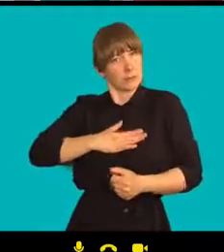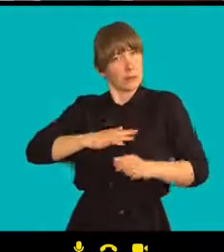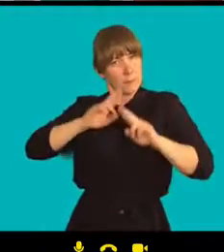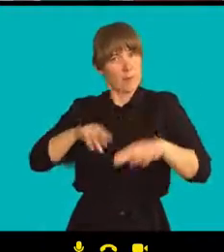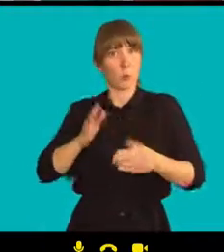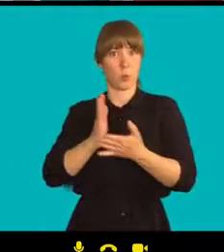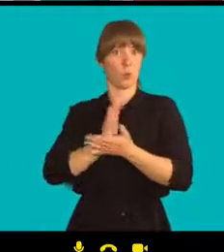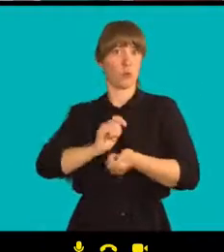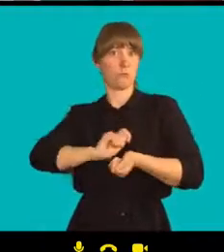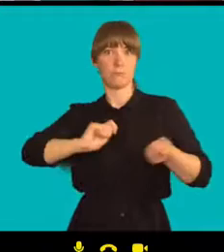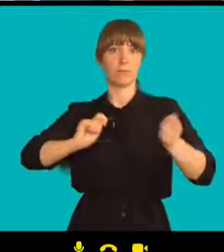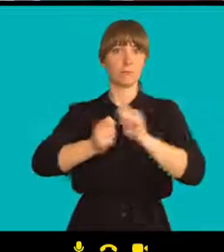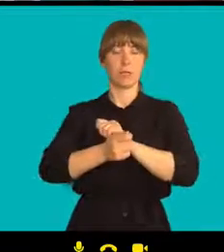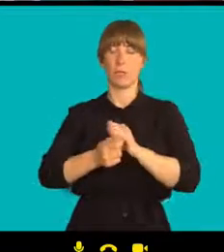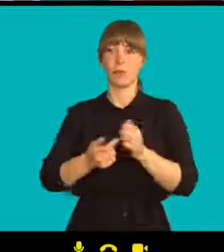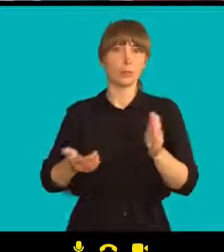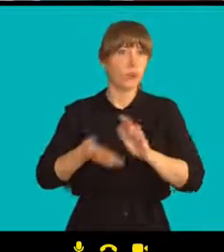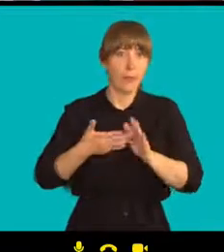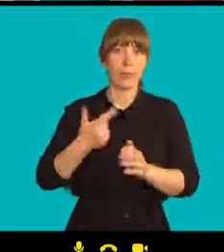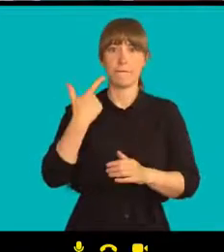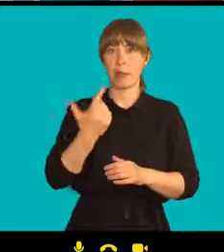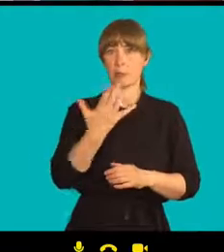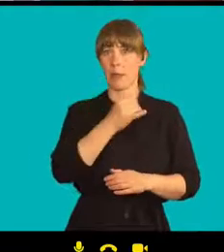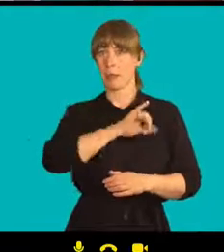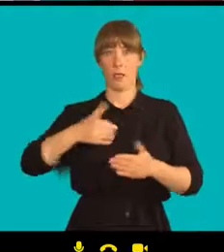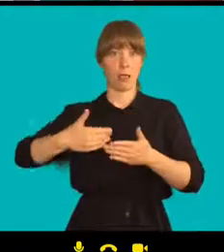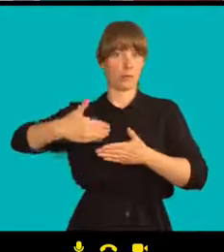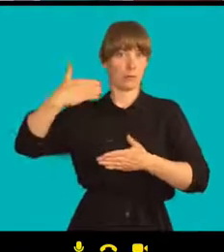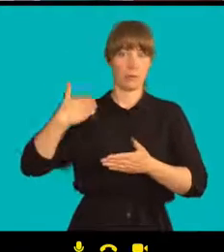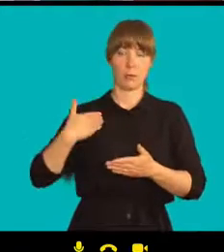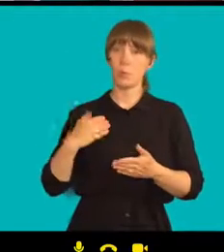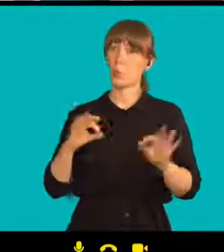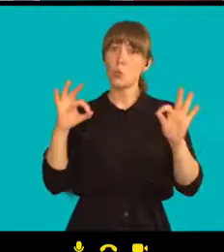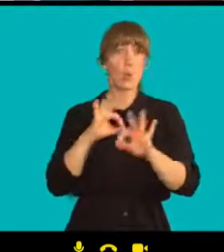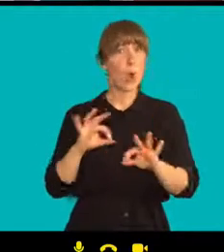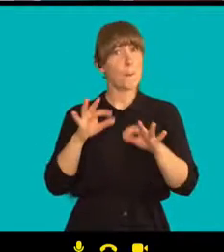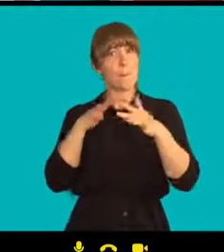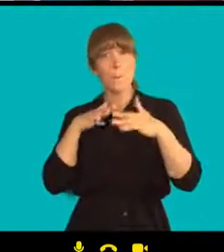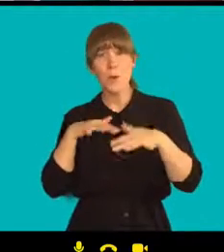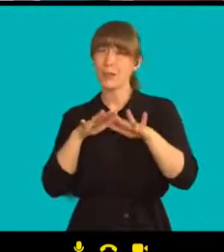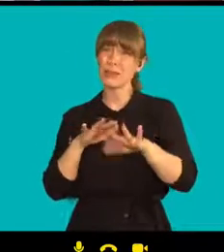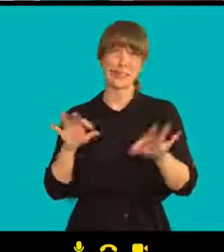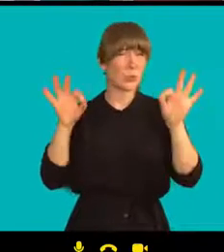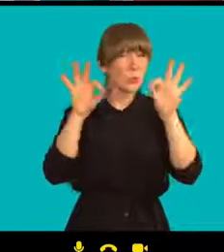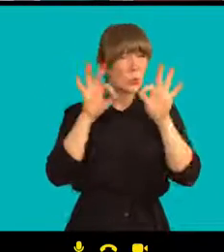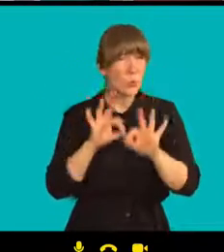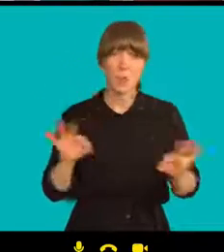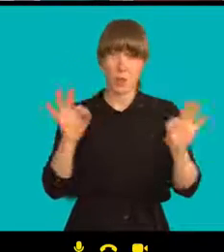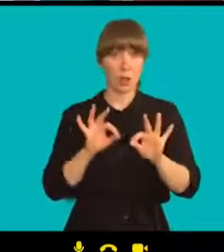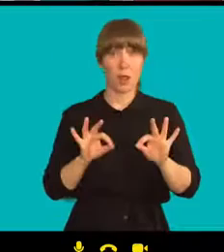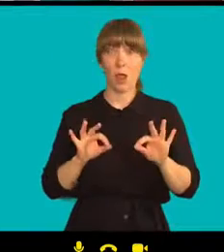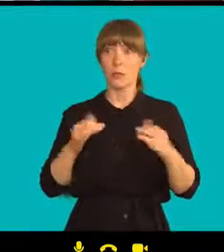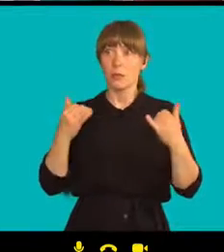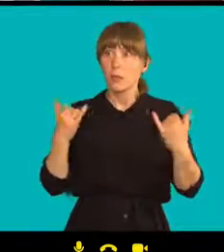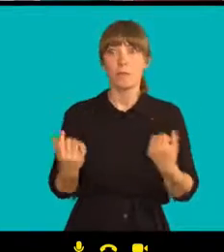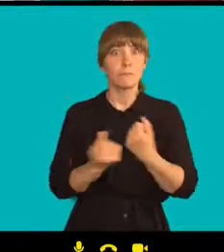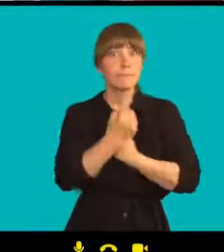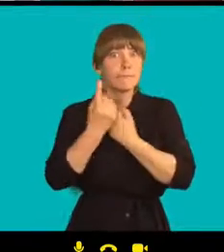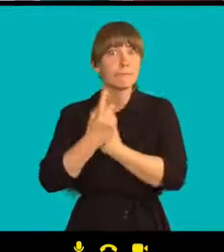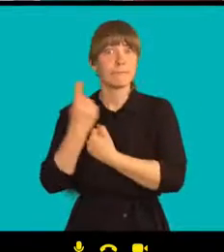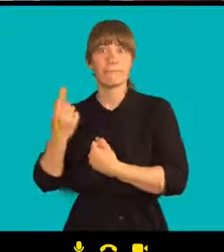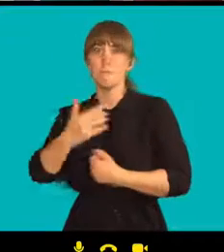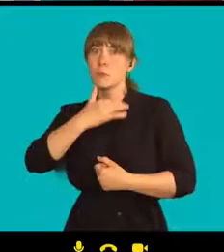Například dříve, 25 let, jsme neměli žádnýma své protesty. A teď najednou vidíme stovky tisíce,